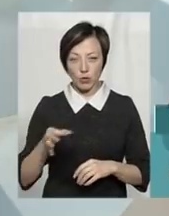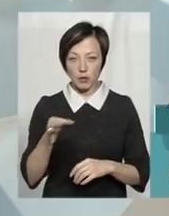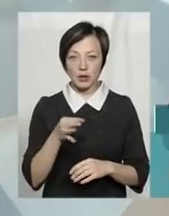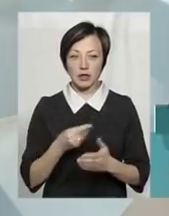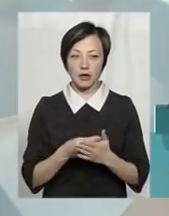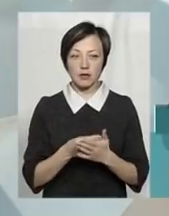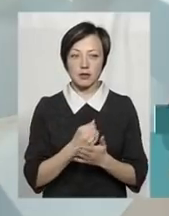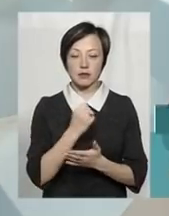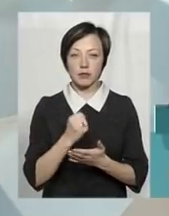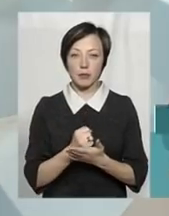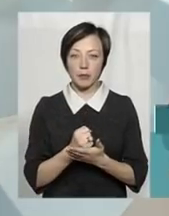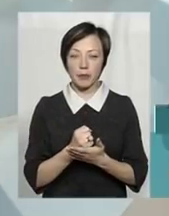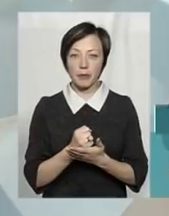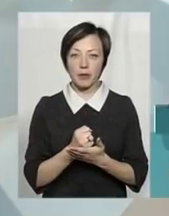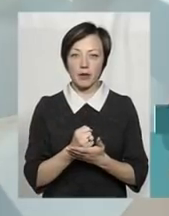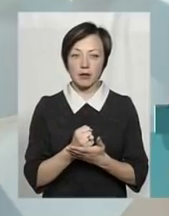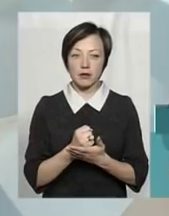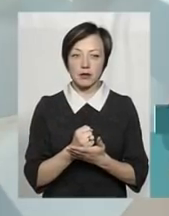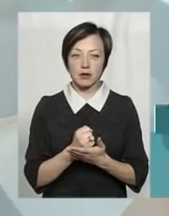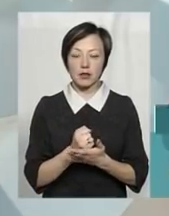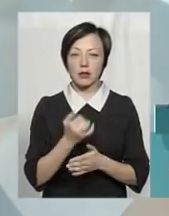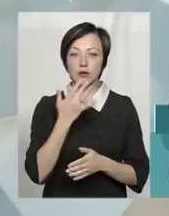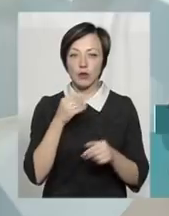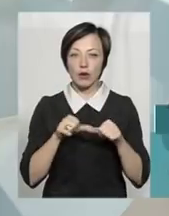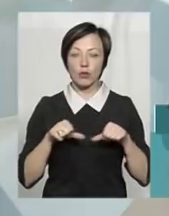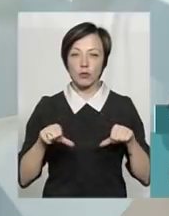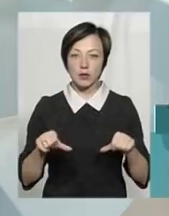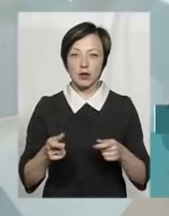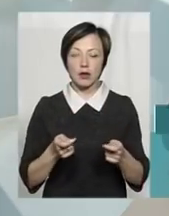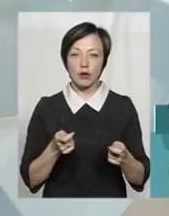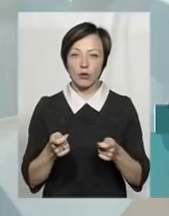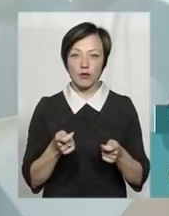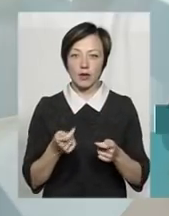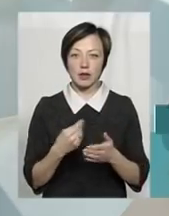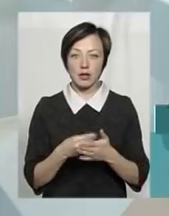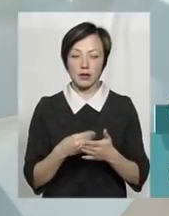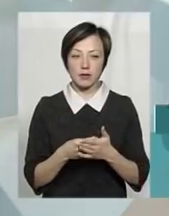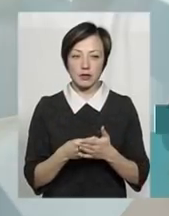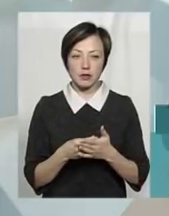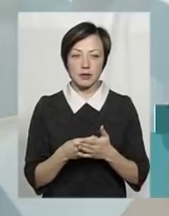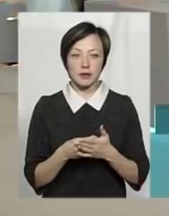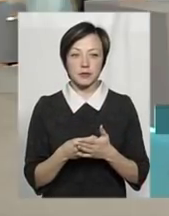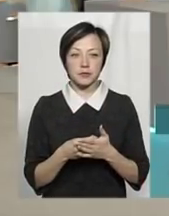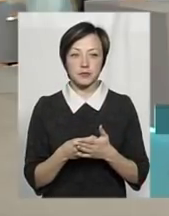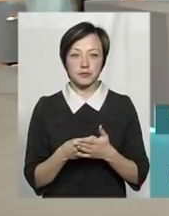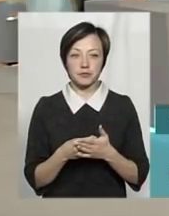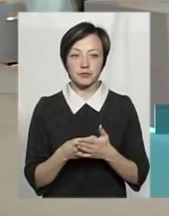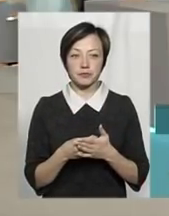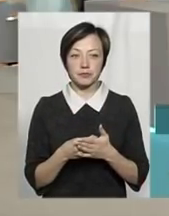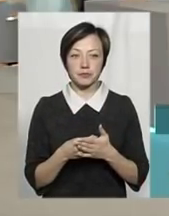Тариф їм затверджує Національна комісія з регулювання тарифів та житлово-комунального господарства. Це